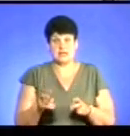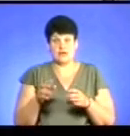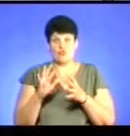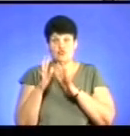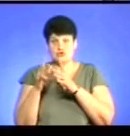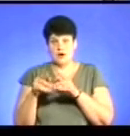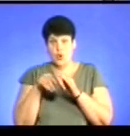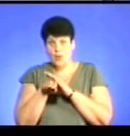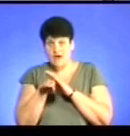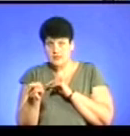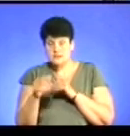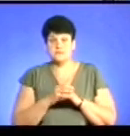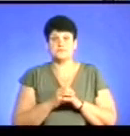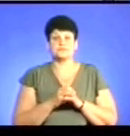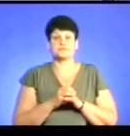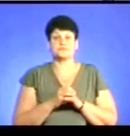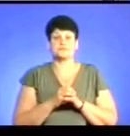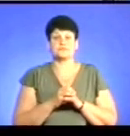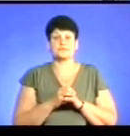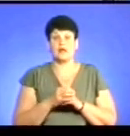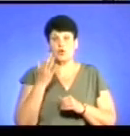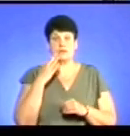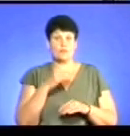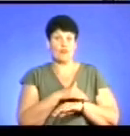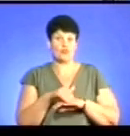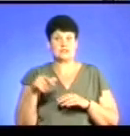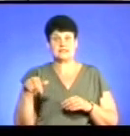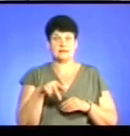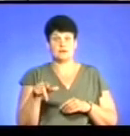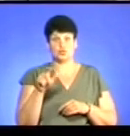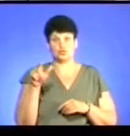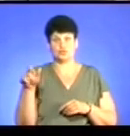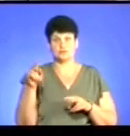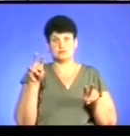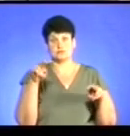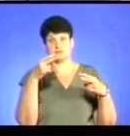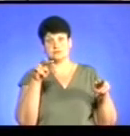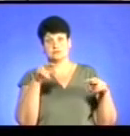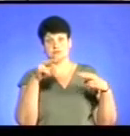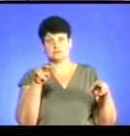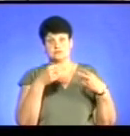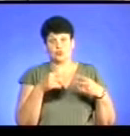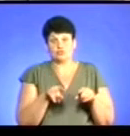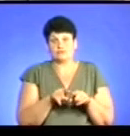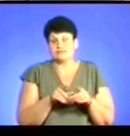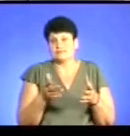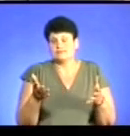ховалися. І коли з ними йдеш по вулиці, наприклад, то люди так, ну, зглядаються, так ніби, ви знаєте, ну,